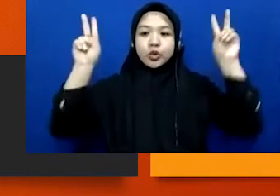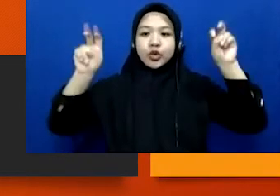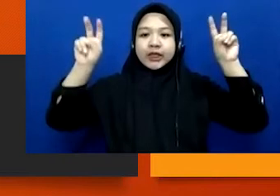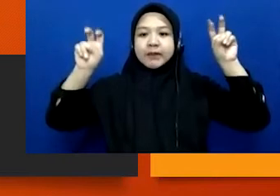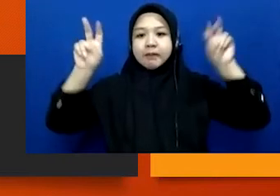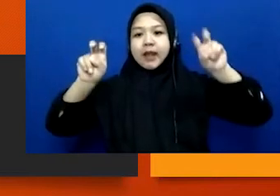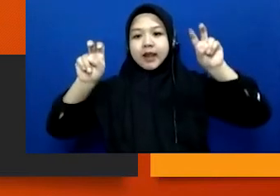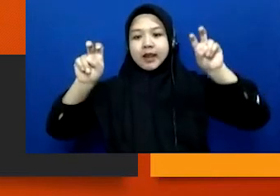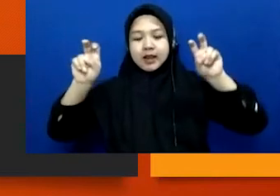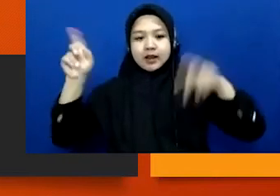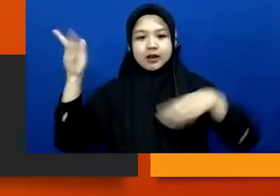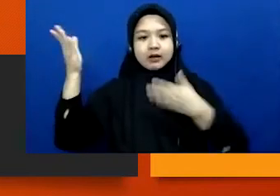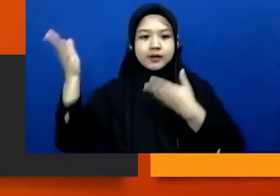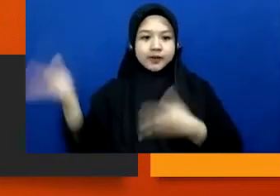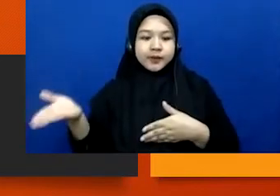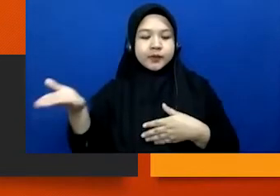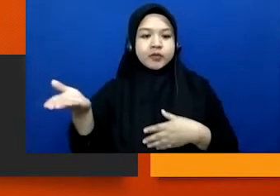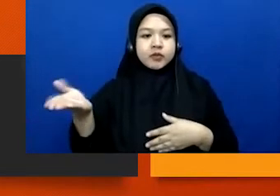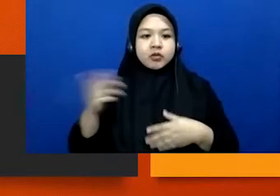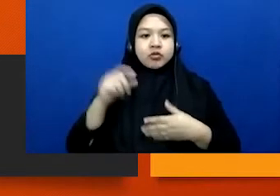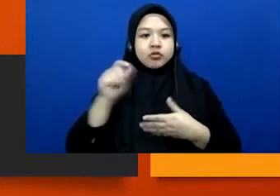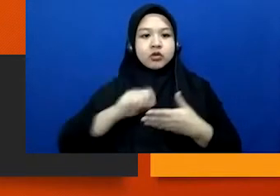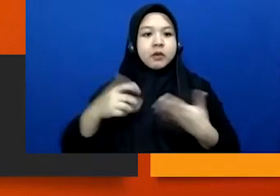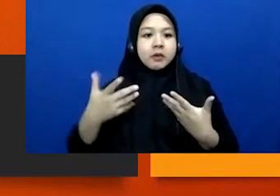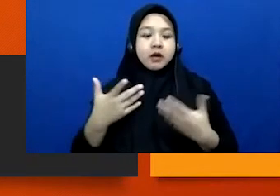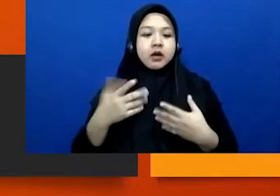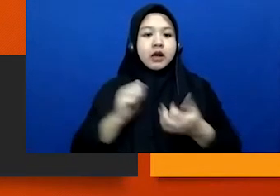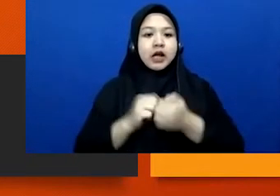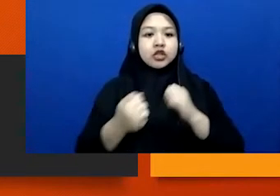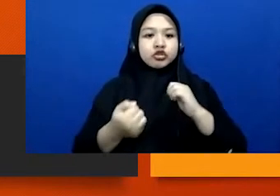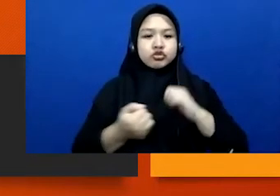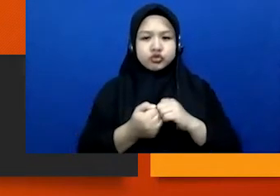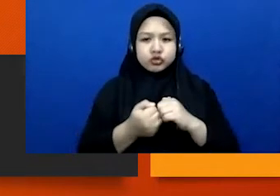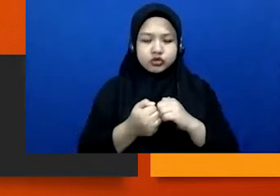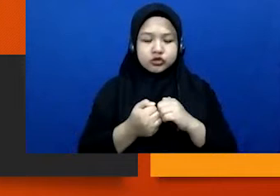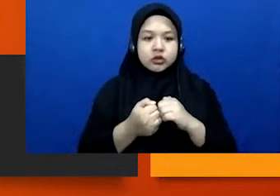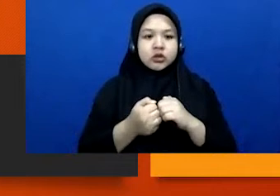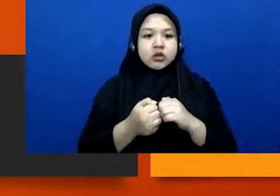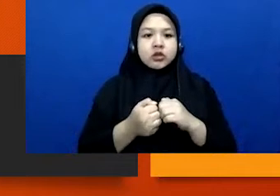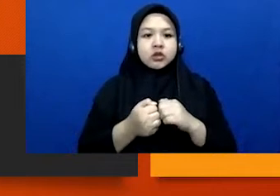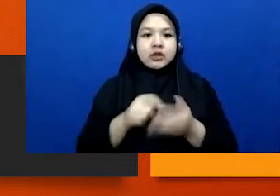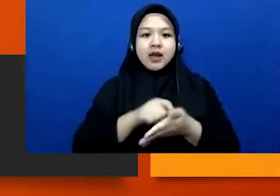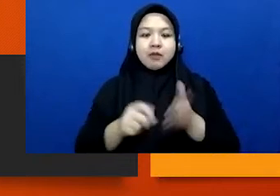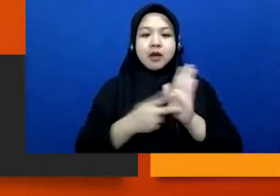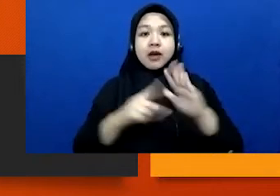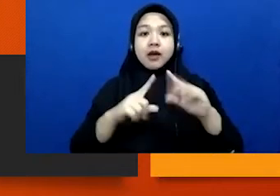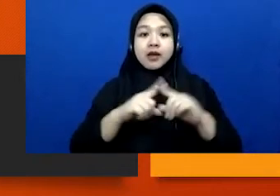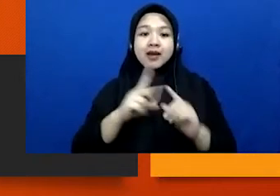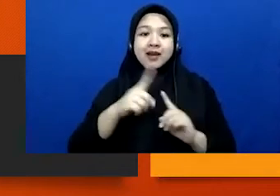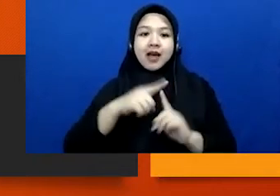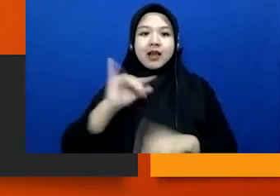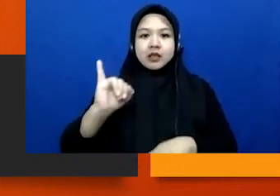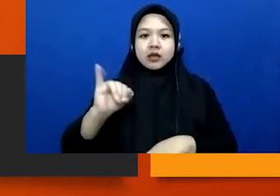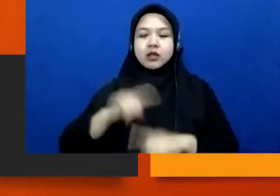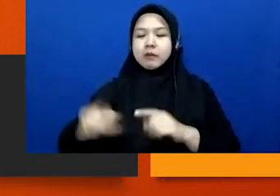tulisannya di sini terkait dengan kasus yang menimpa sebut saja narti. Jadi, narti ini bukan nama